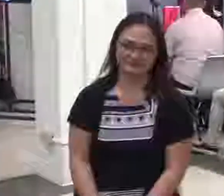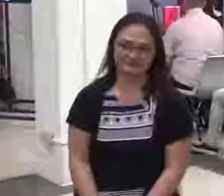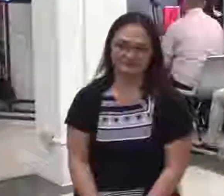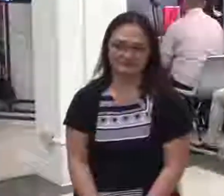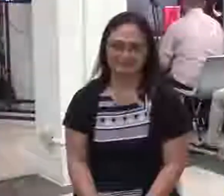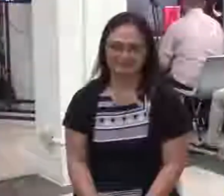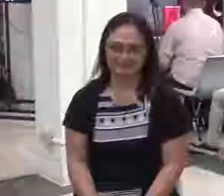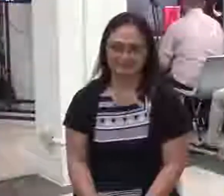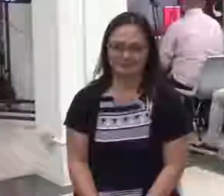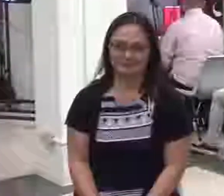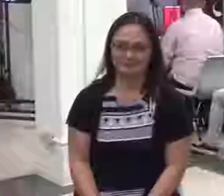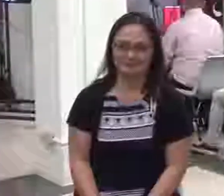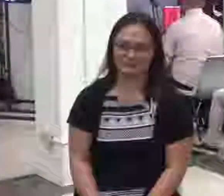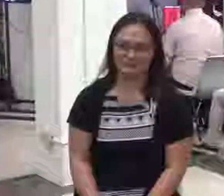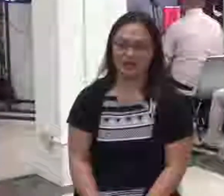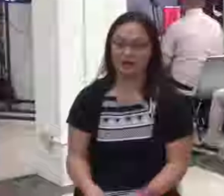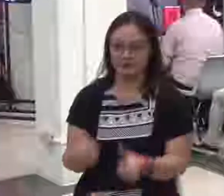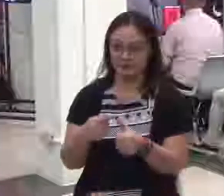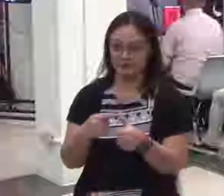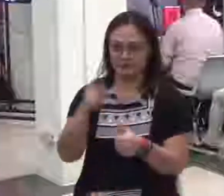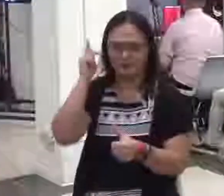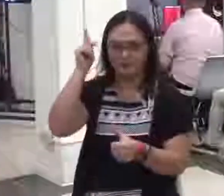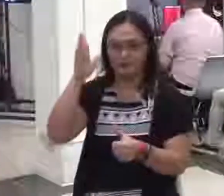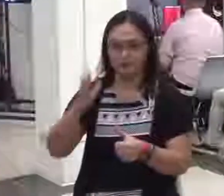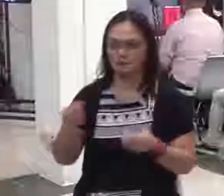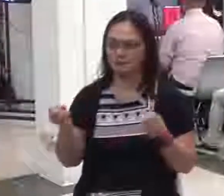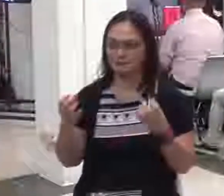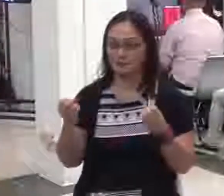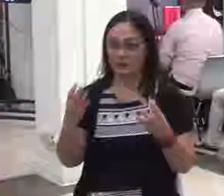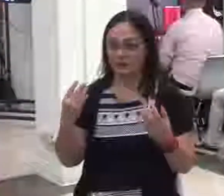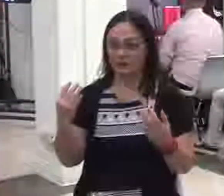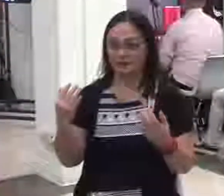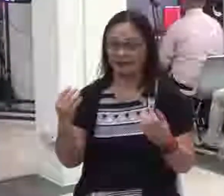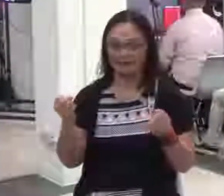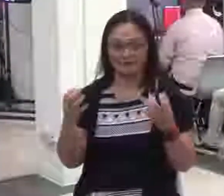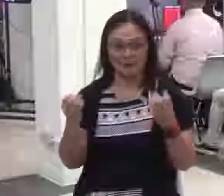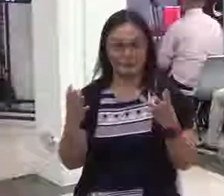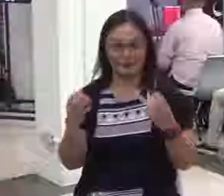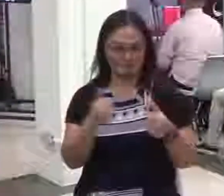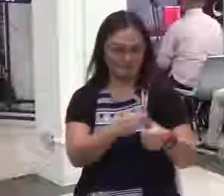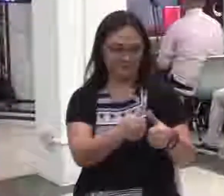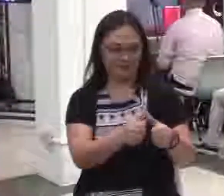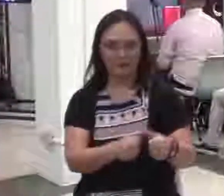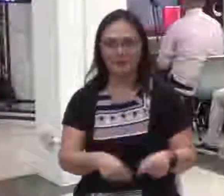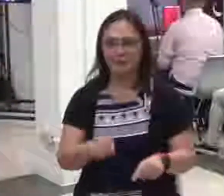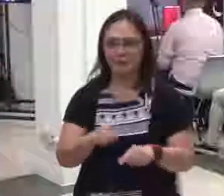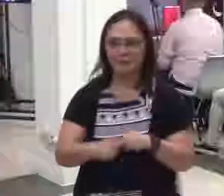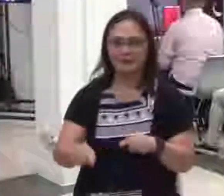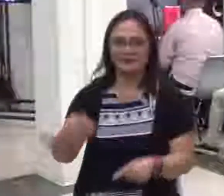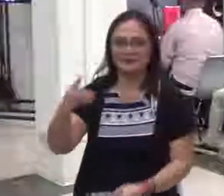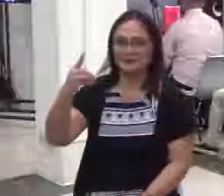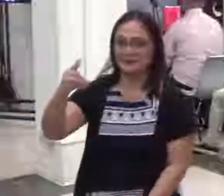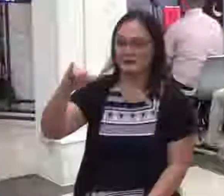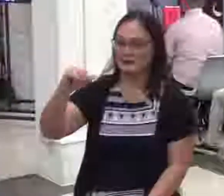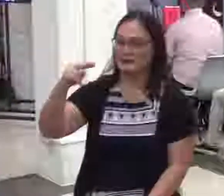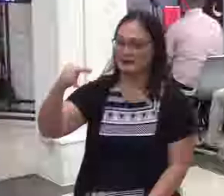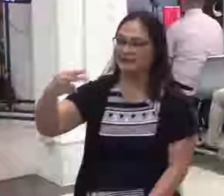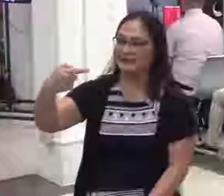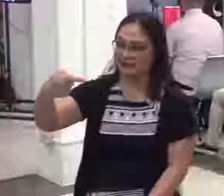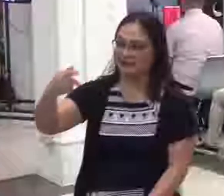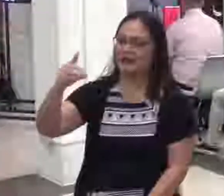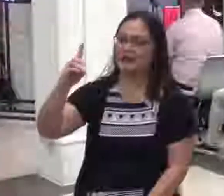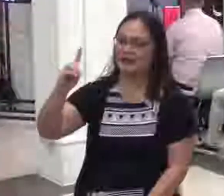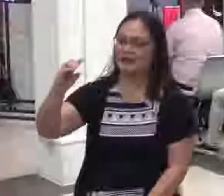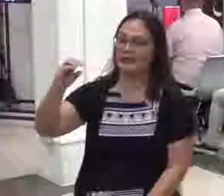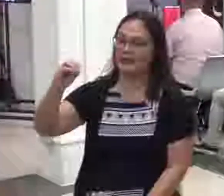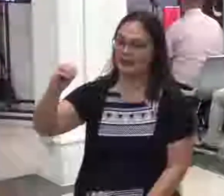yan di ka naman nag-award sa sarili mo so nasaan ang glory and if we say that